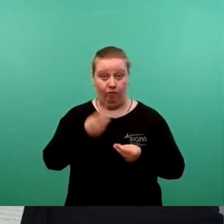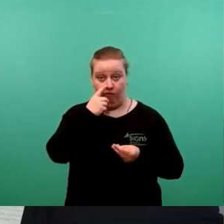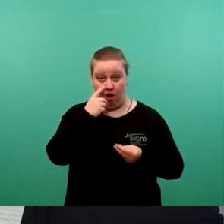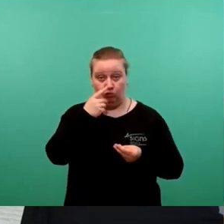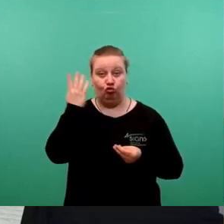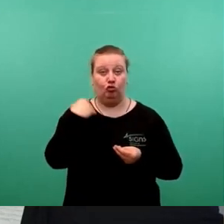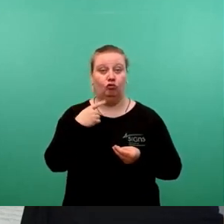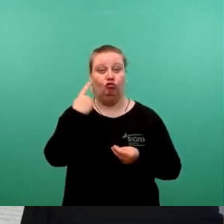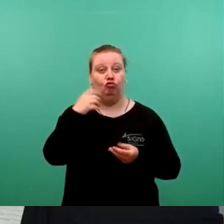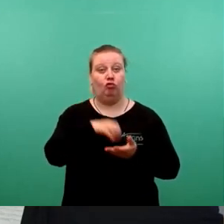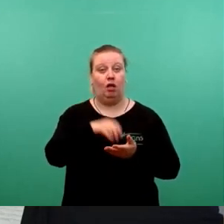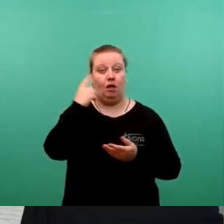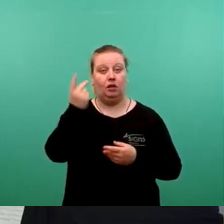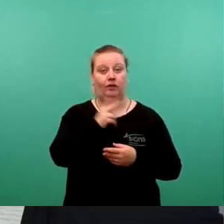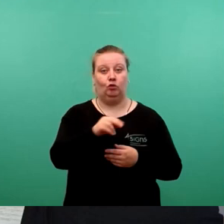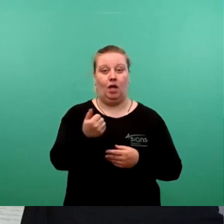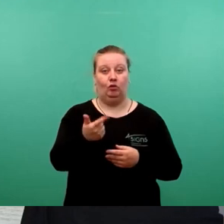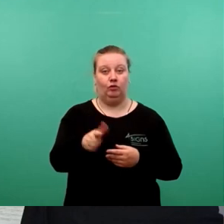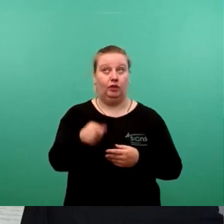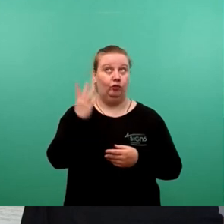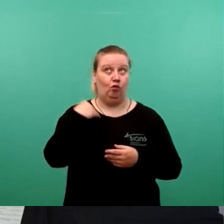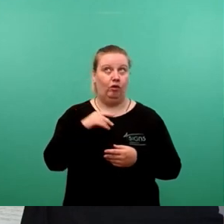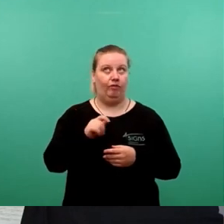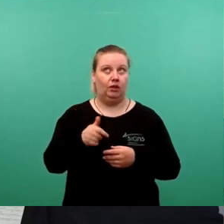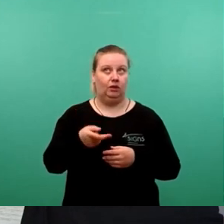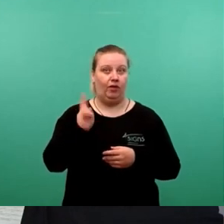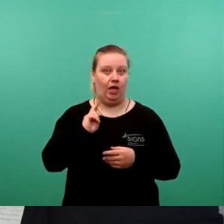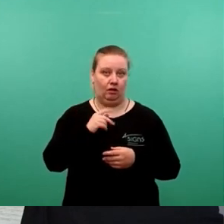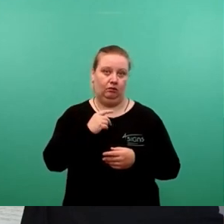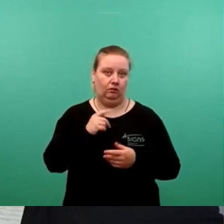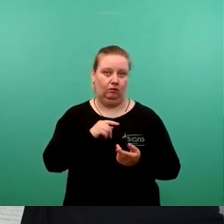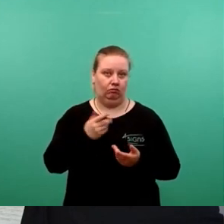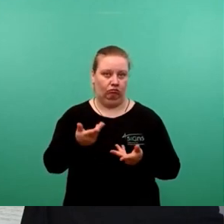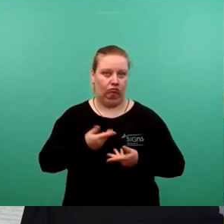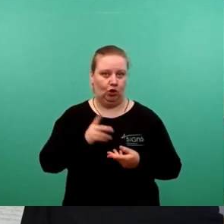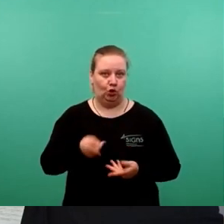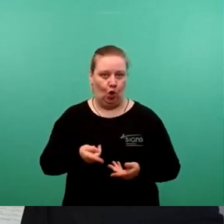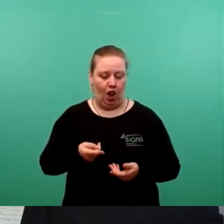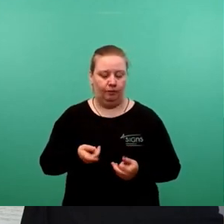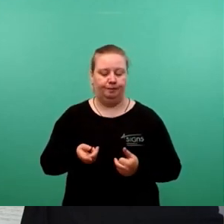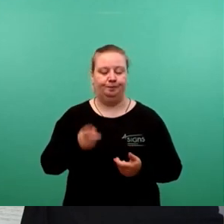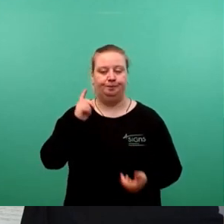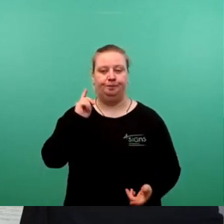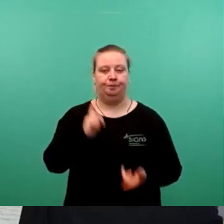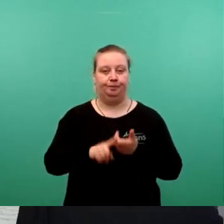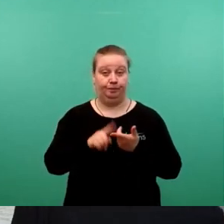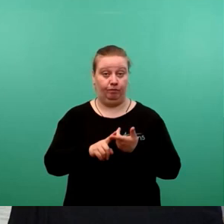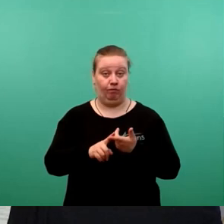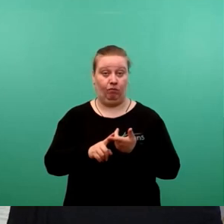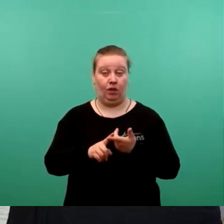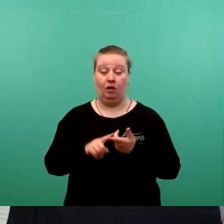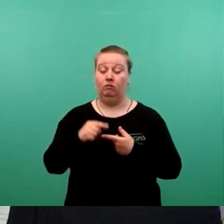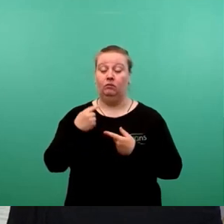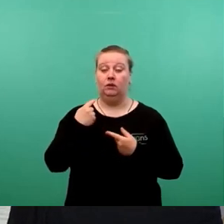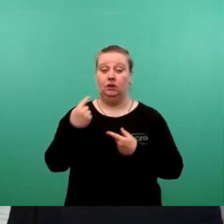Frühjahr 2021, also vor nunmehr zwei Jahren angekündigt wurde? Zweitens, wann legen Sie dem Stadtrat